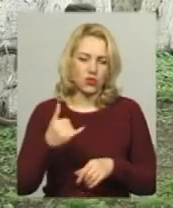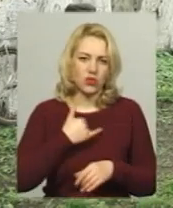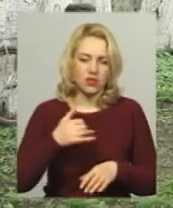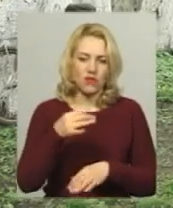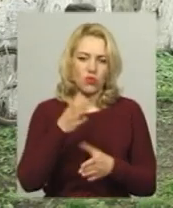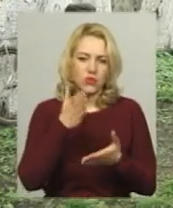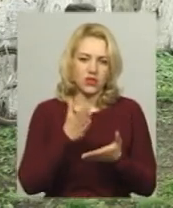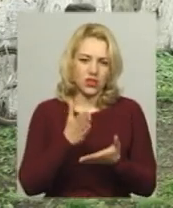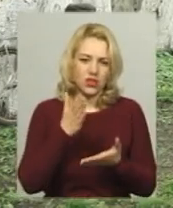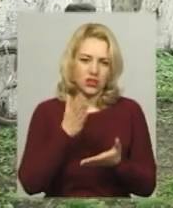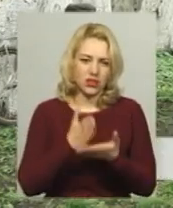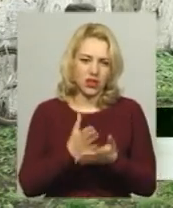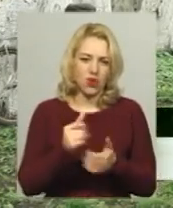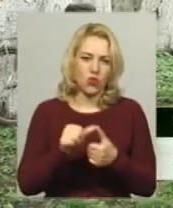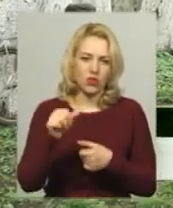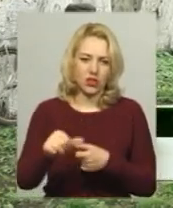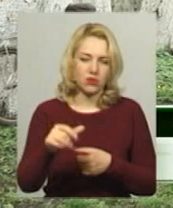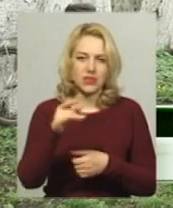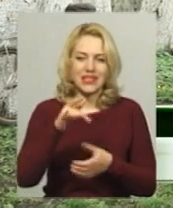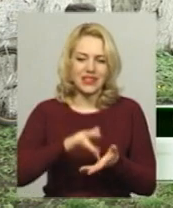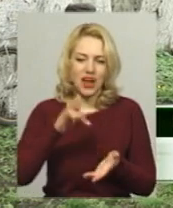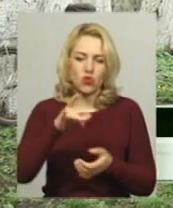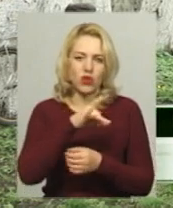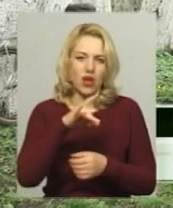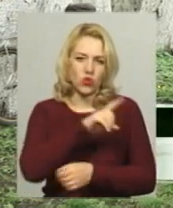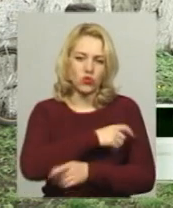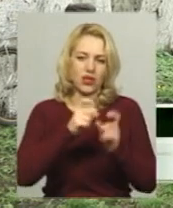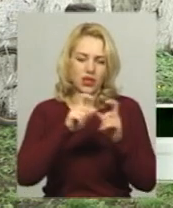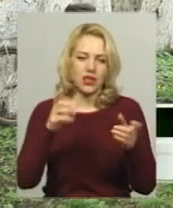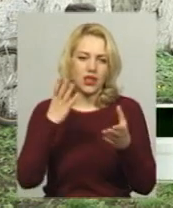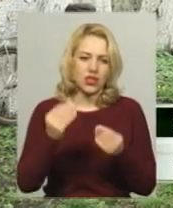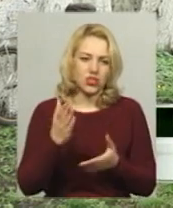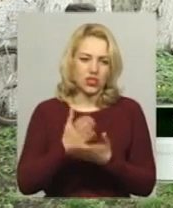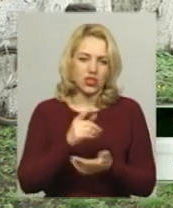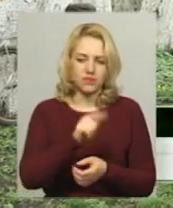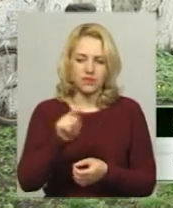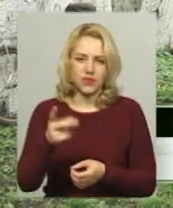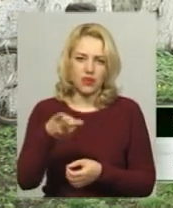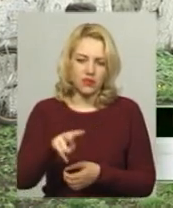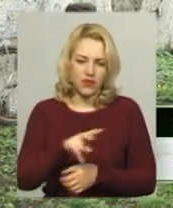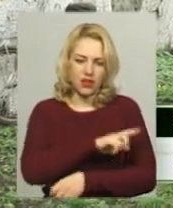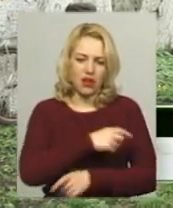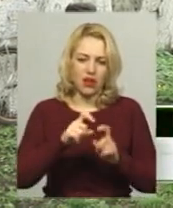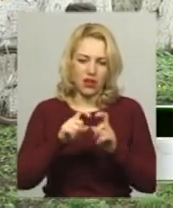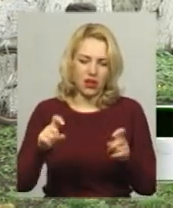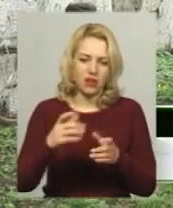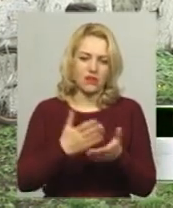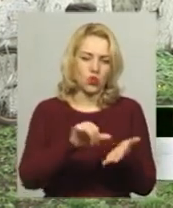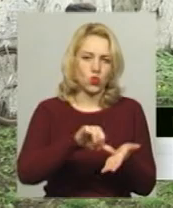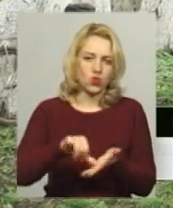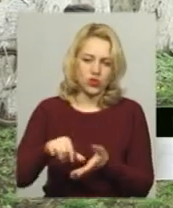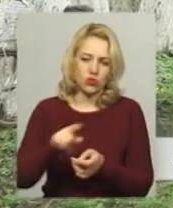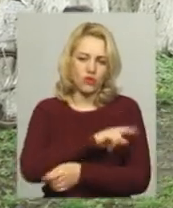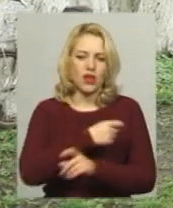області ще є, крім центральних районних лікарні, районах ще є номерні лікарні, залишилося дві дільничних лікарні.